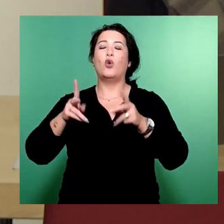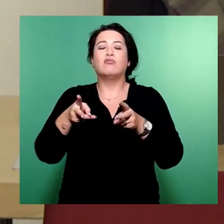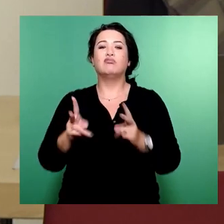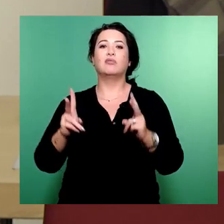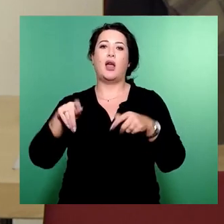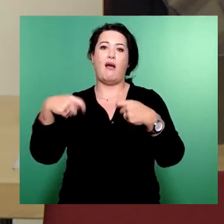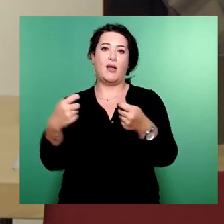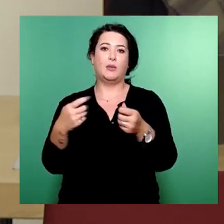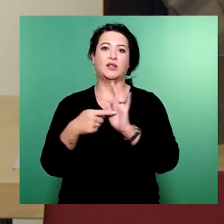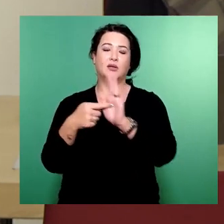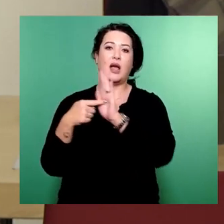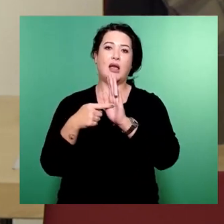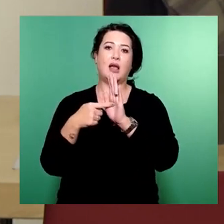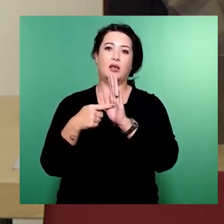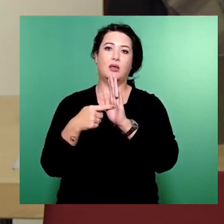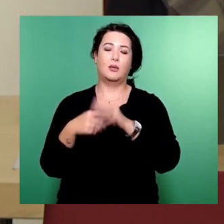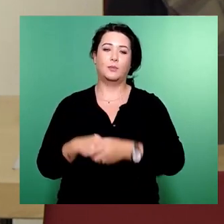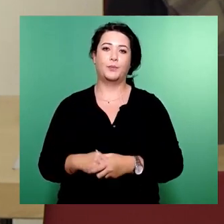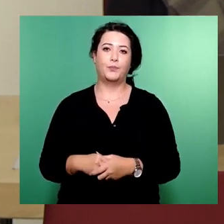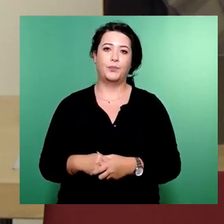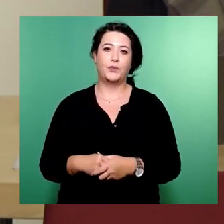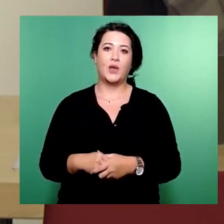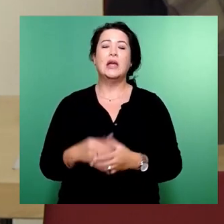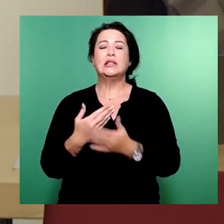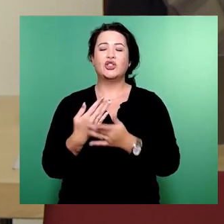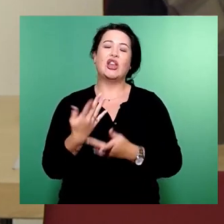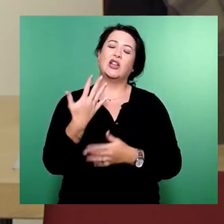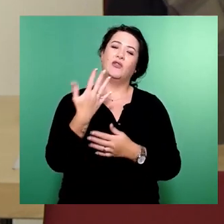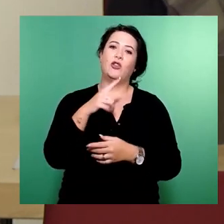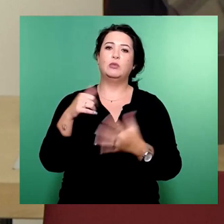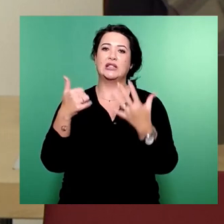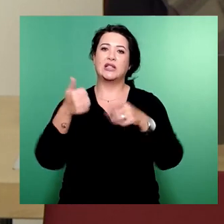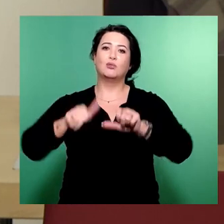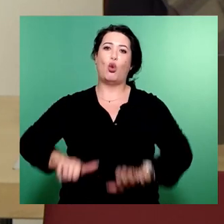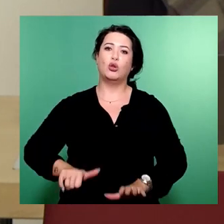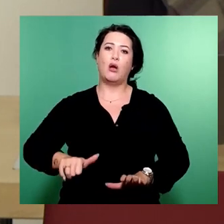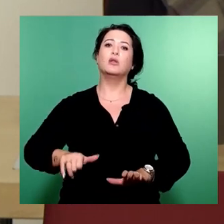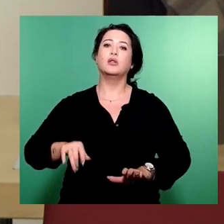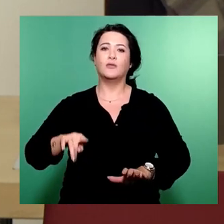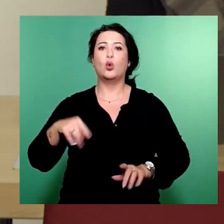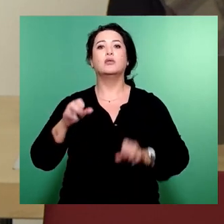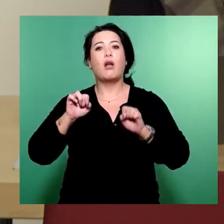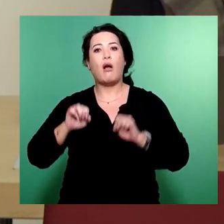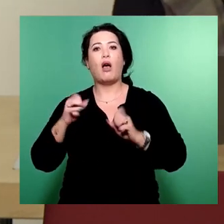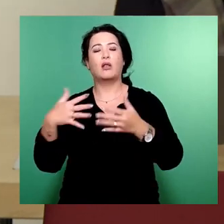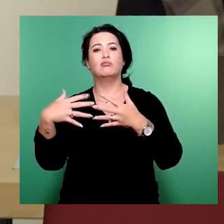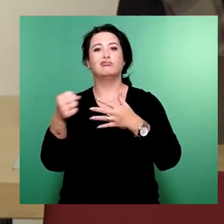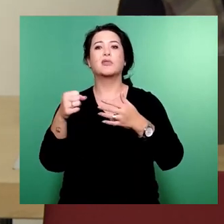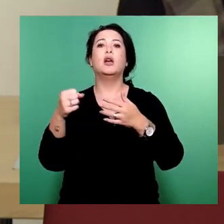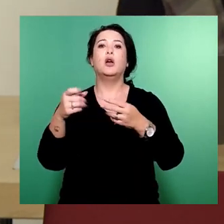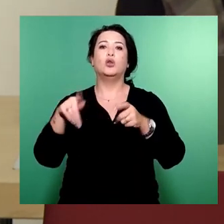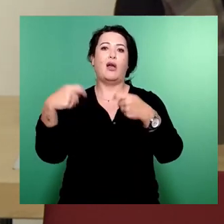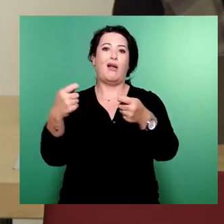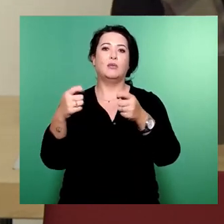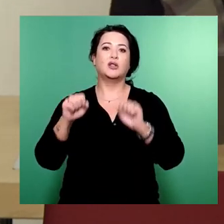ist dort fünf bis sechs Monate ein Zeitraum, wo man dann wirklich Erkenntnisse, mit denen man was anfangen kann, generieren kann.